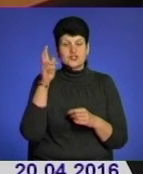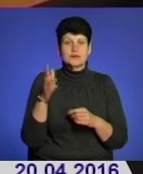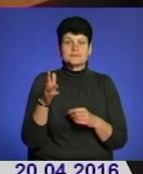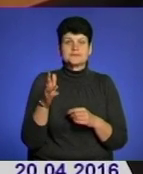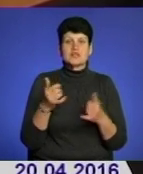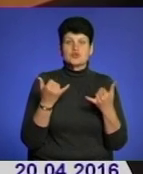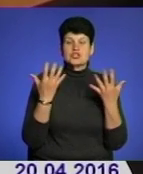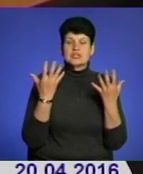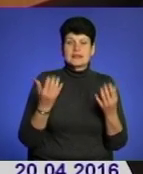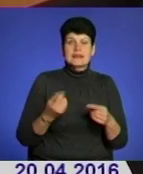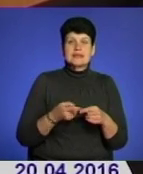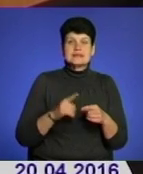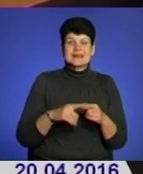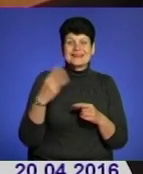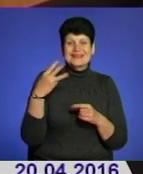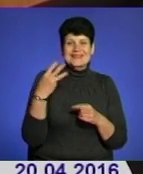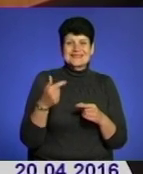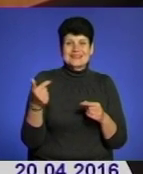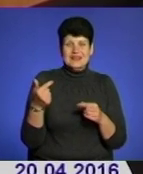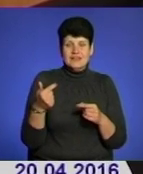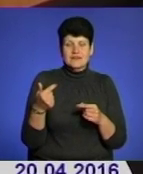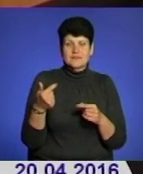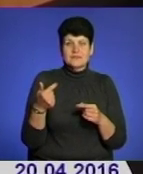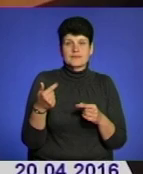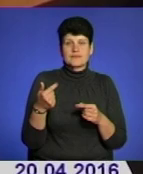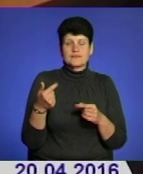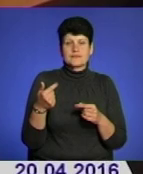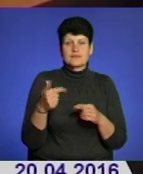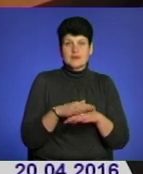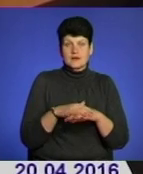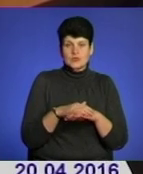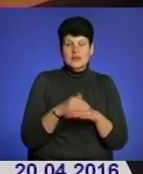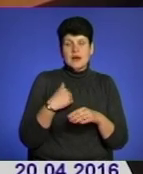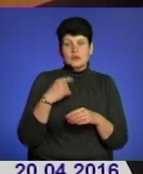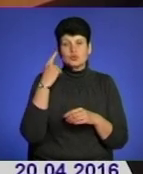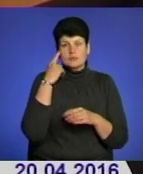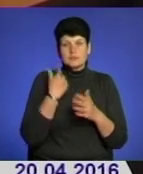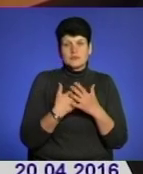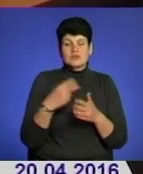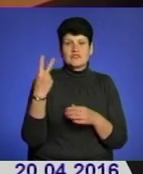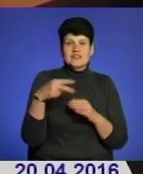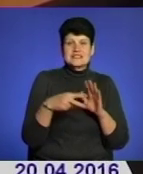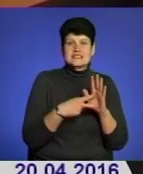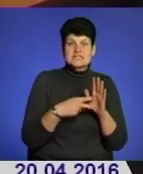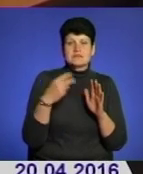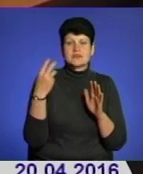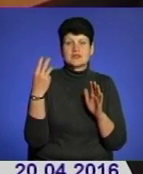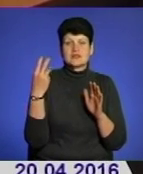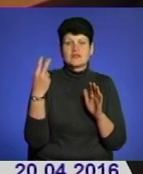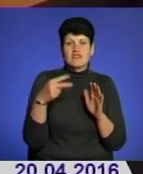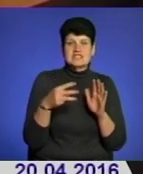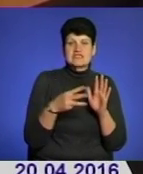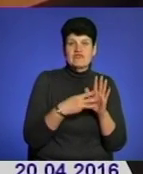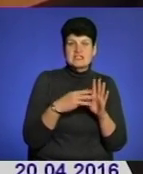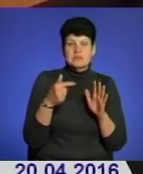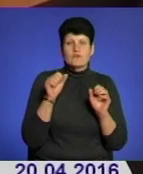на сьогоднішній день це 30 гривень в роздрібна мережа і ринок. Я думаю, що десь в межах 27-28 гривень можна буде